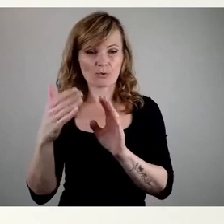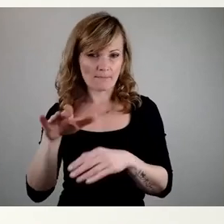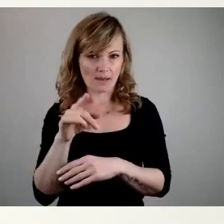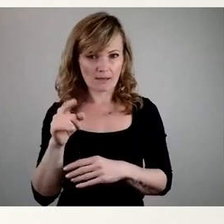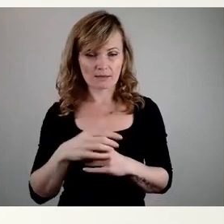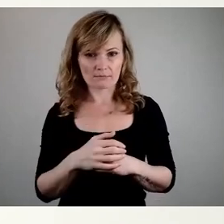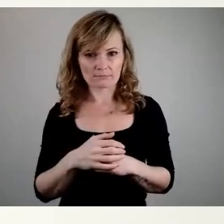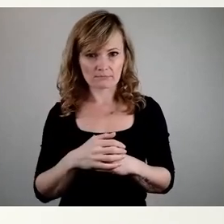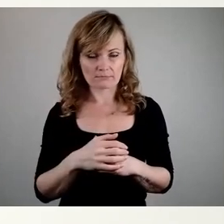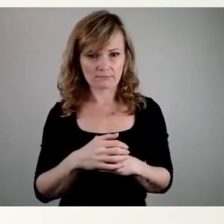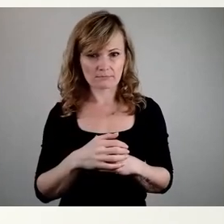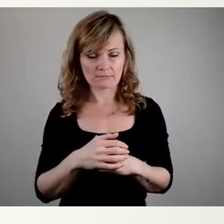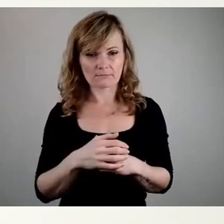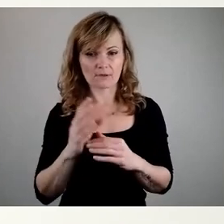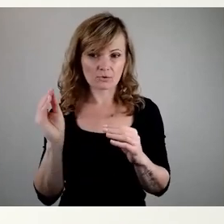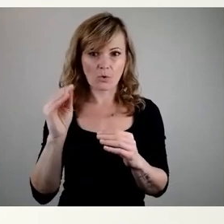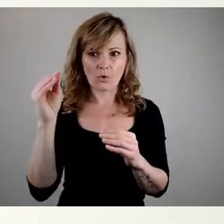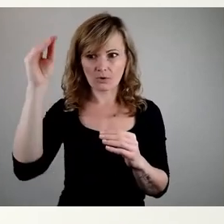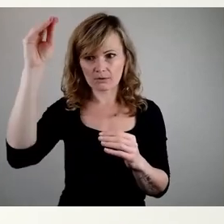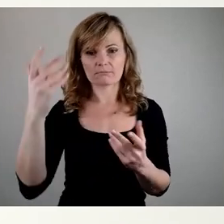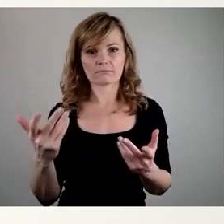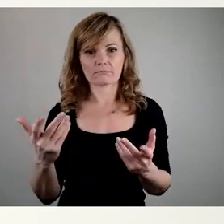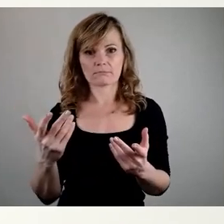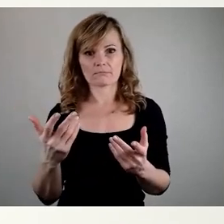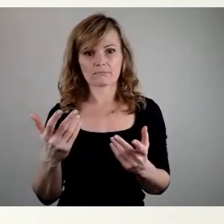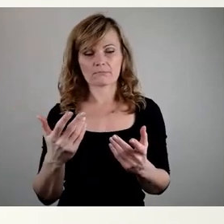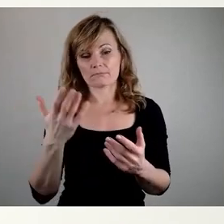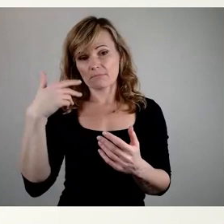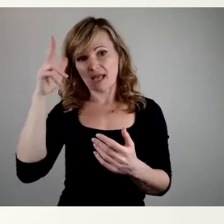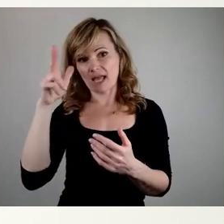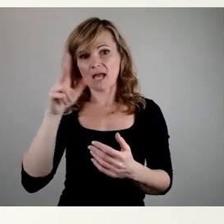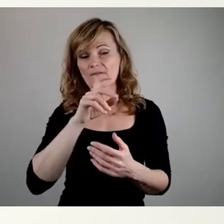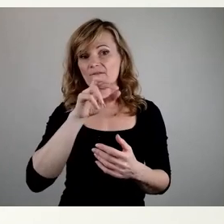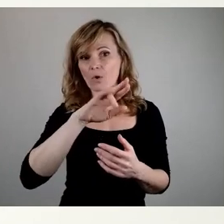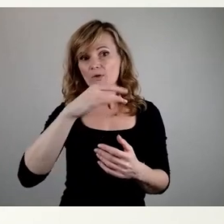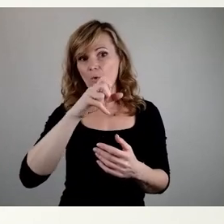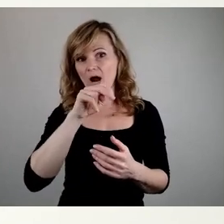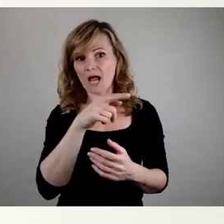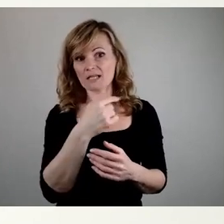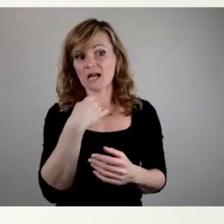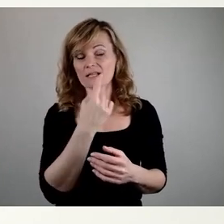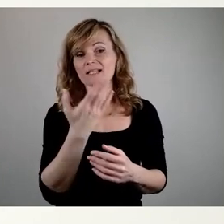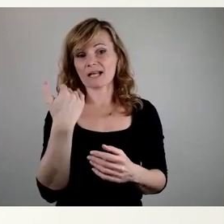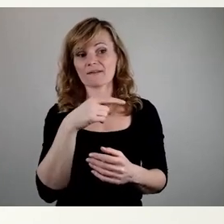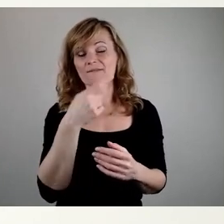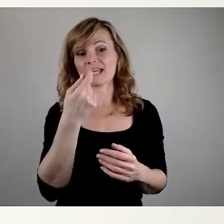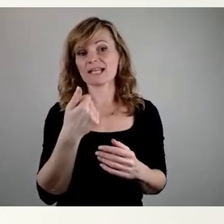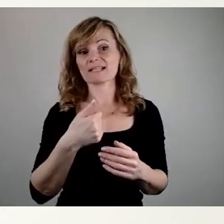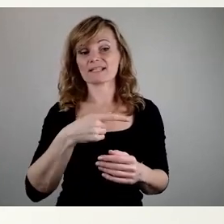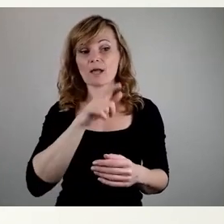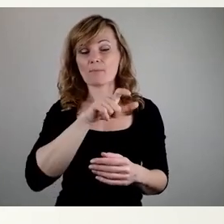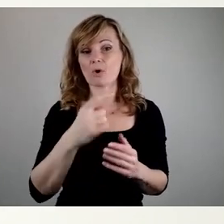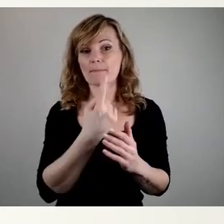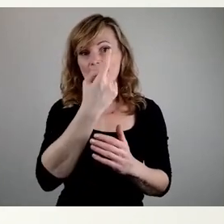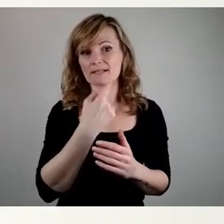die man, sage ich mal, on top gibt. Und jetzt könnte ich den vor Johann machen, als er Finanzbürgermeister war, dann, wenn es zehn Jahre sind,